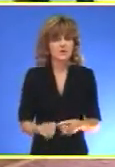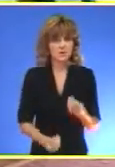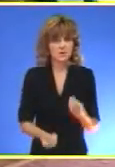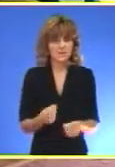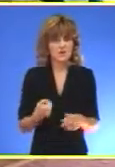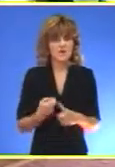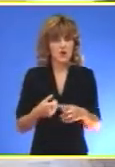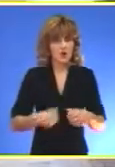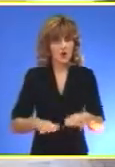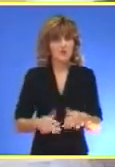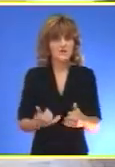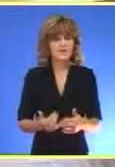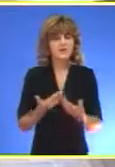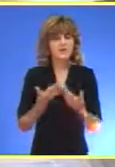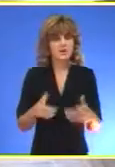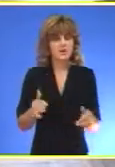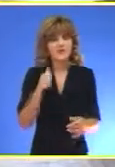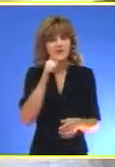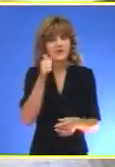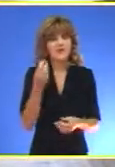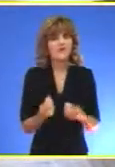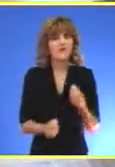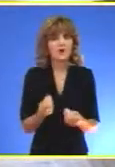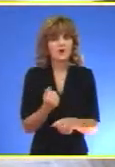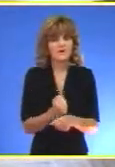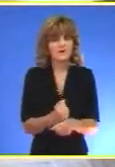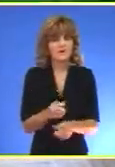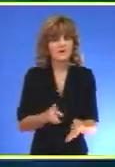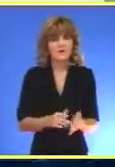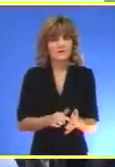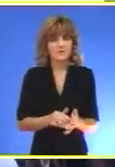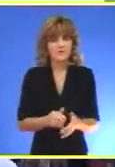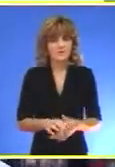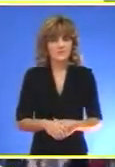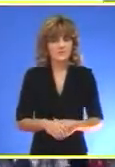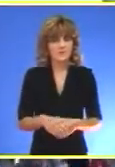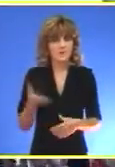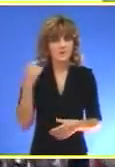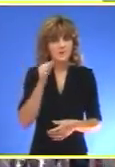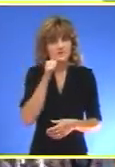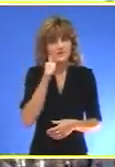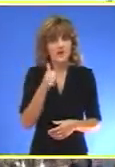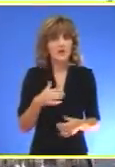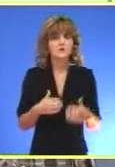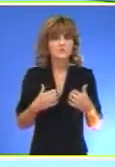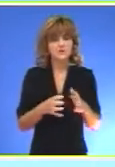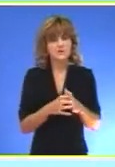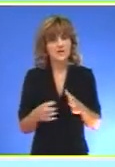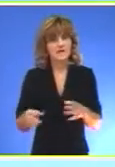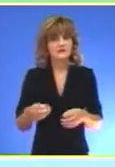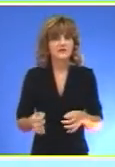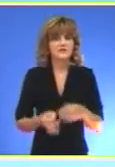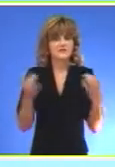Kolevka Danas otvoren dnevni boravak Za decu sa posebnim potrebama Proteklih dana U subutici nastavljene